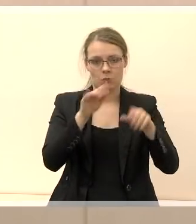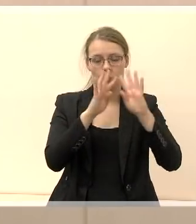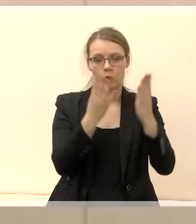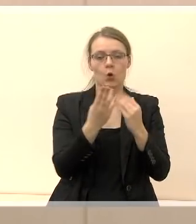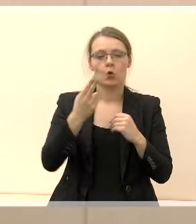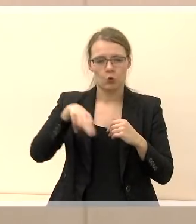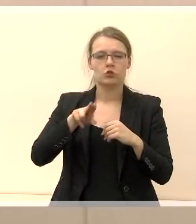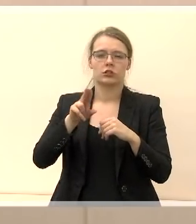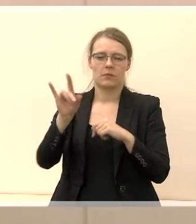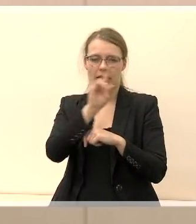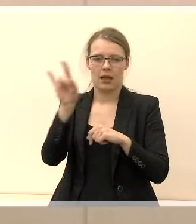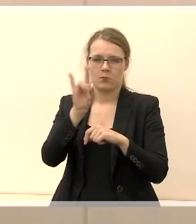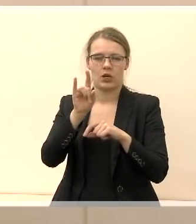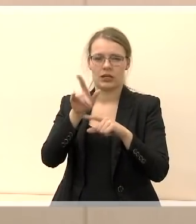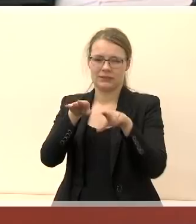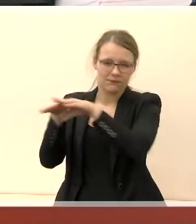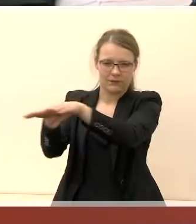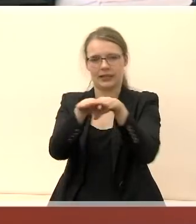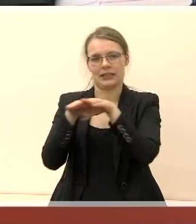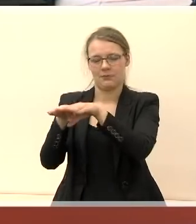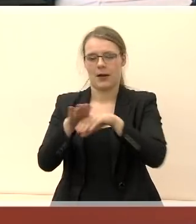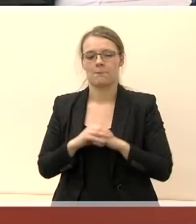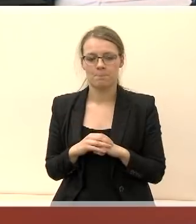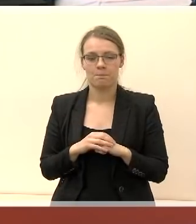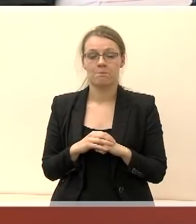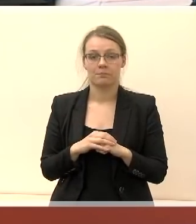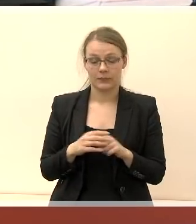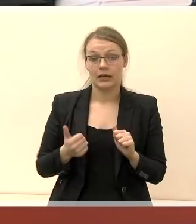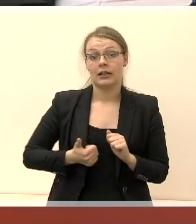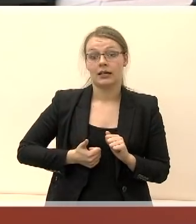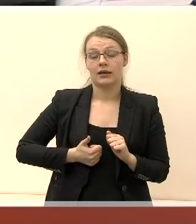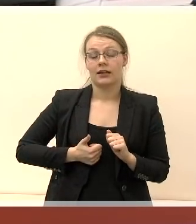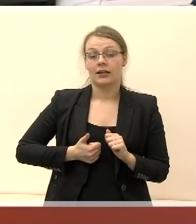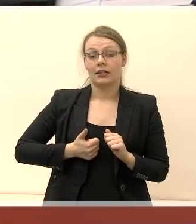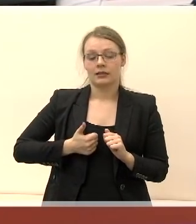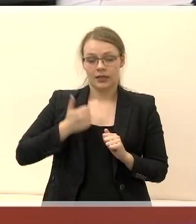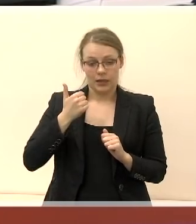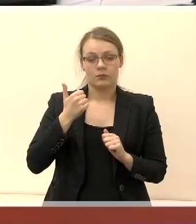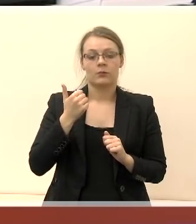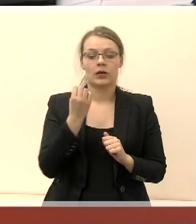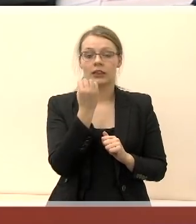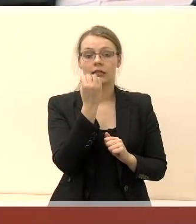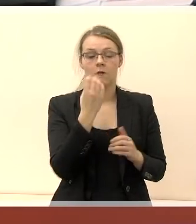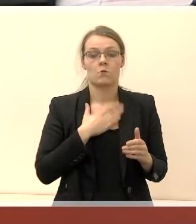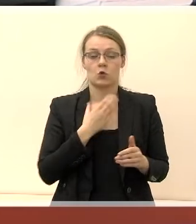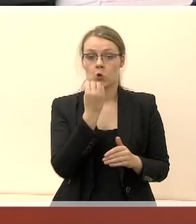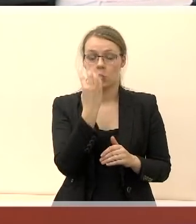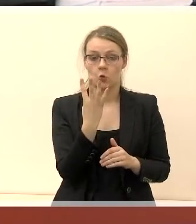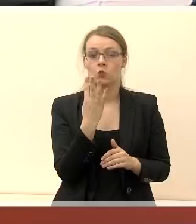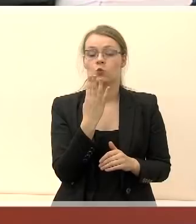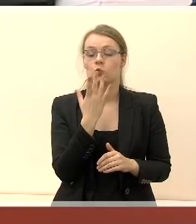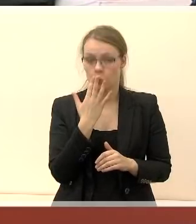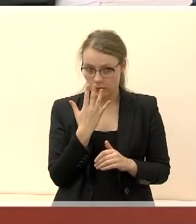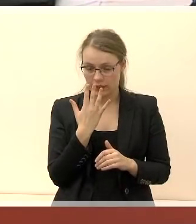vienybę ir Gediminas Akelaitis. Prašau. Gerbėmėji, 14 sąrašo numeriu už Marijampalės